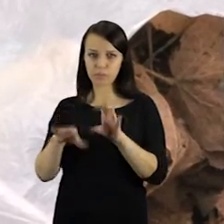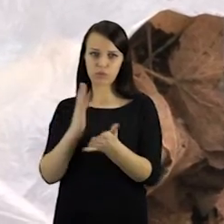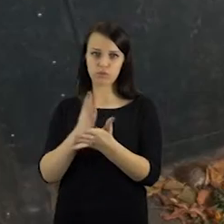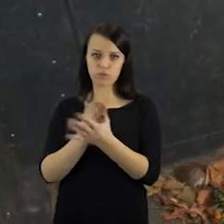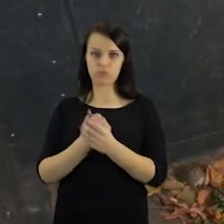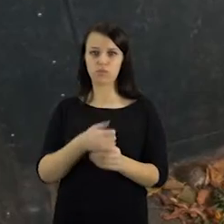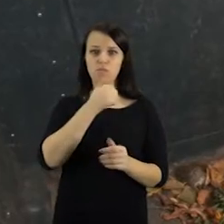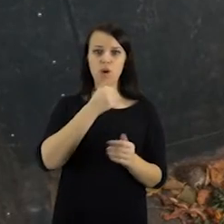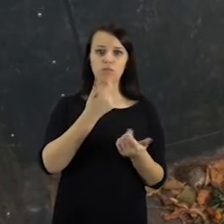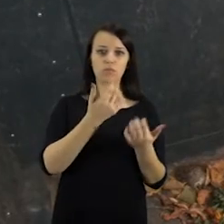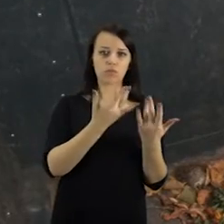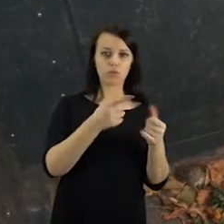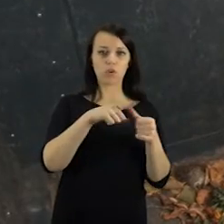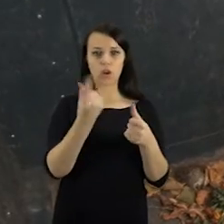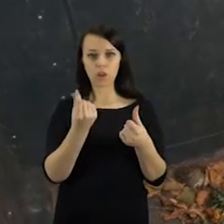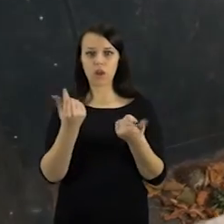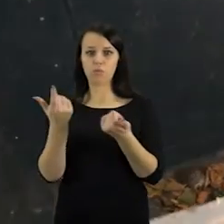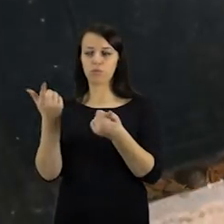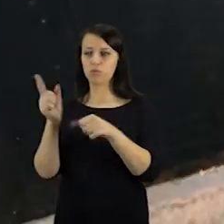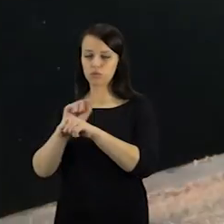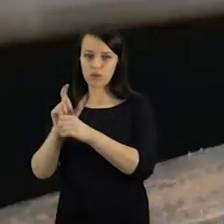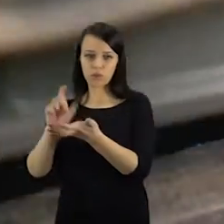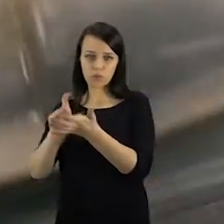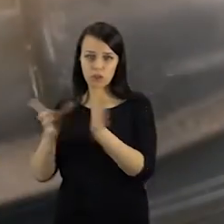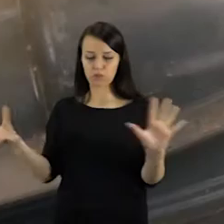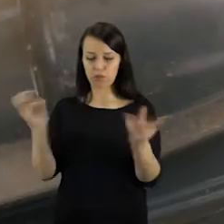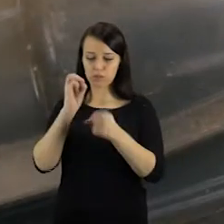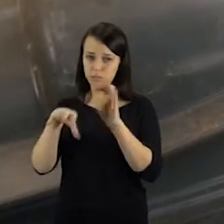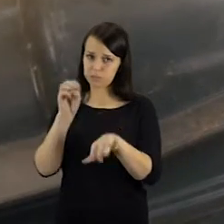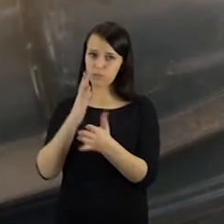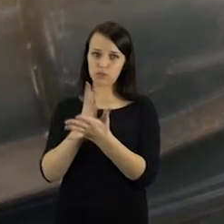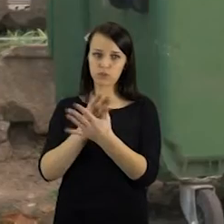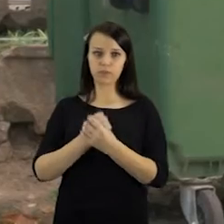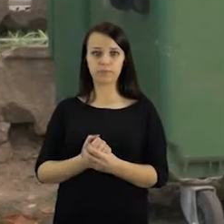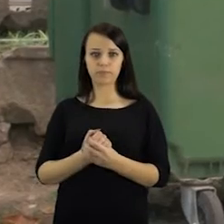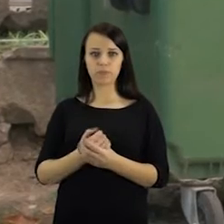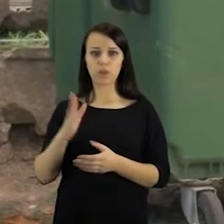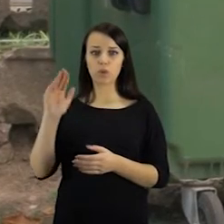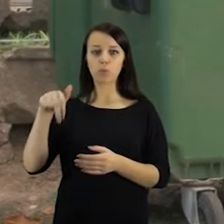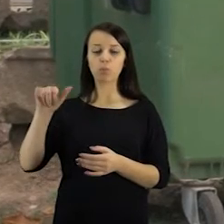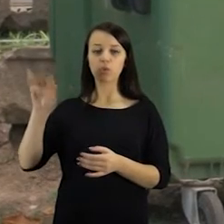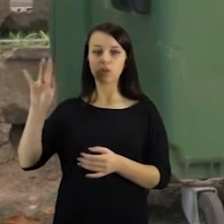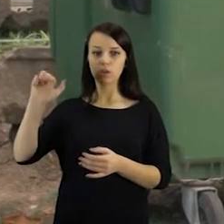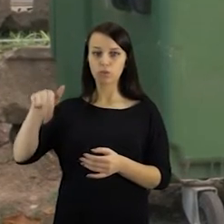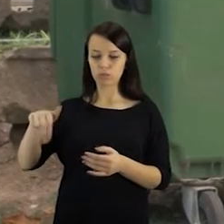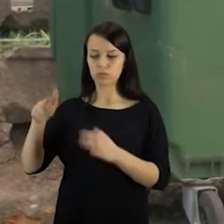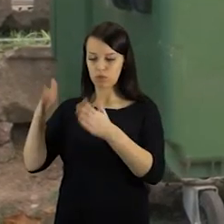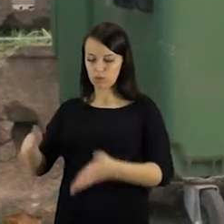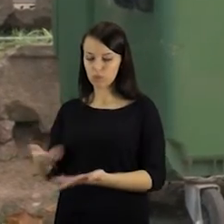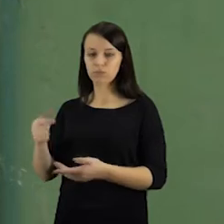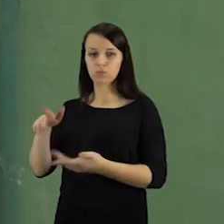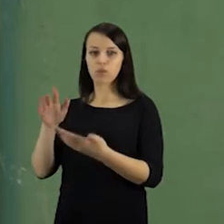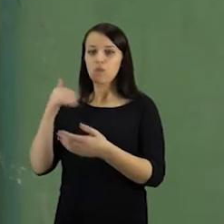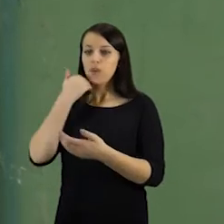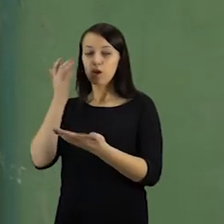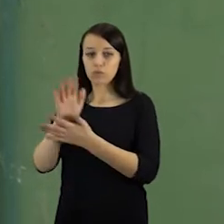neskaidžias atliekas. Indėlius nuo žvakių dirbtinės gėlės, vainikus, kaspinus bei žvakių liekanas. Kadangi būtinio atliekų konteinerį surinktos